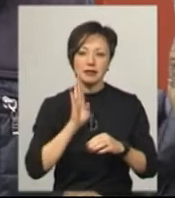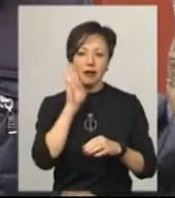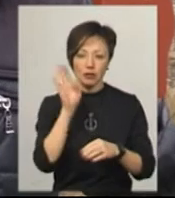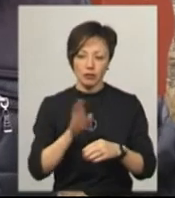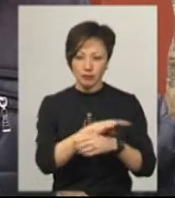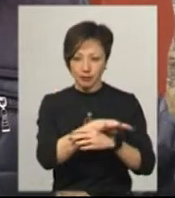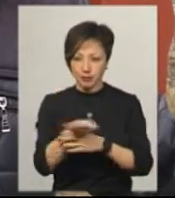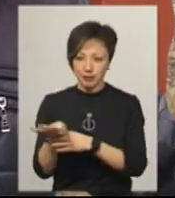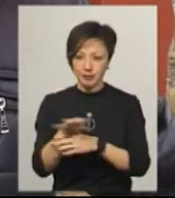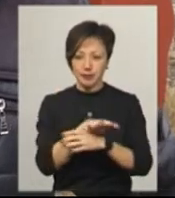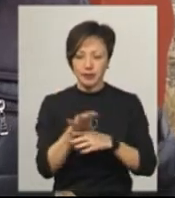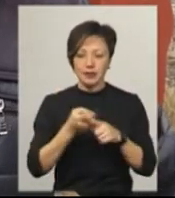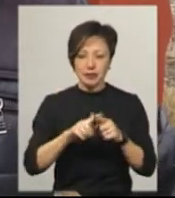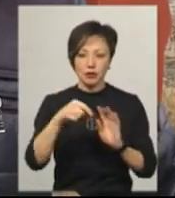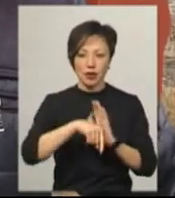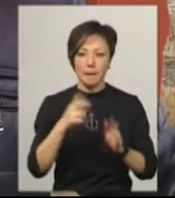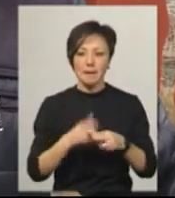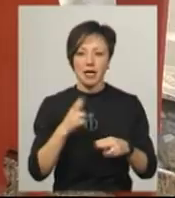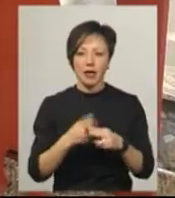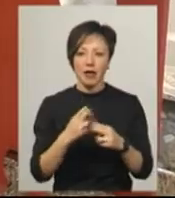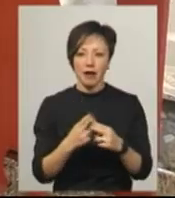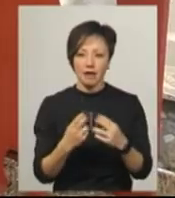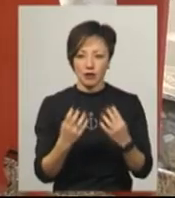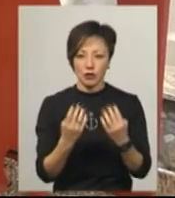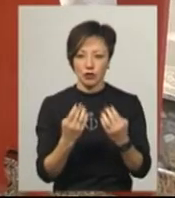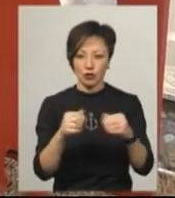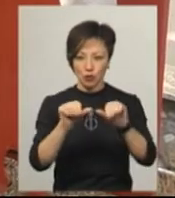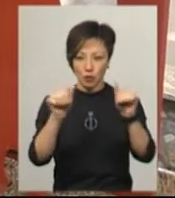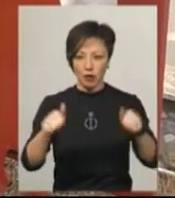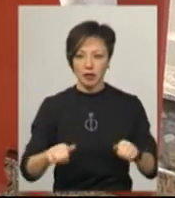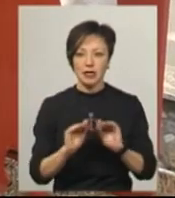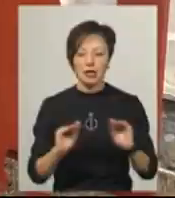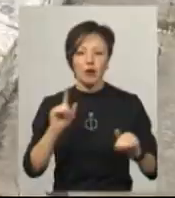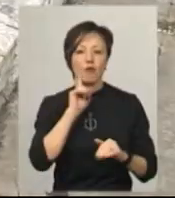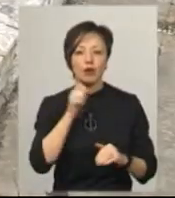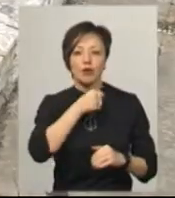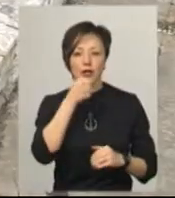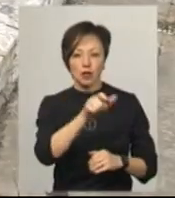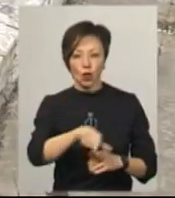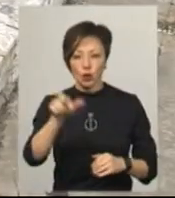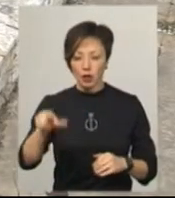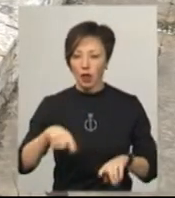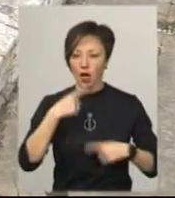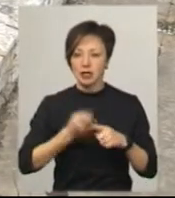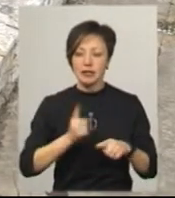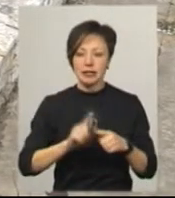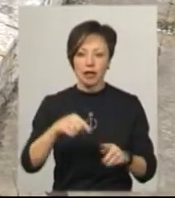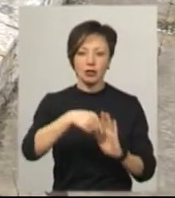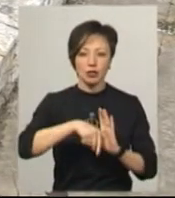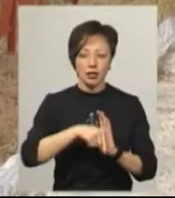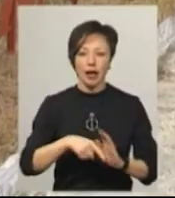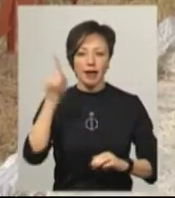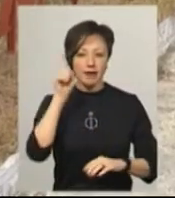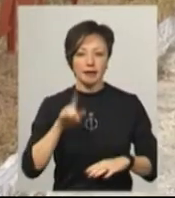розстрілювали. Це і символізує металеве зображення. Тут зображено дітей, молодь та літніх людей. Семен Мільман каже, це символізує